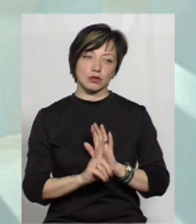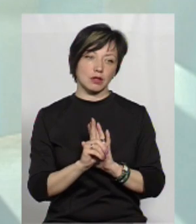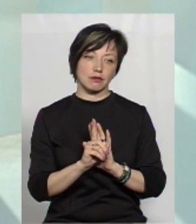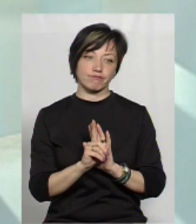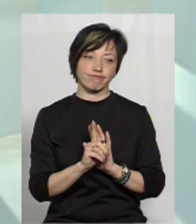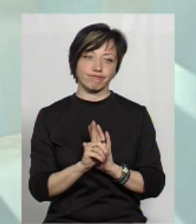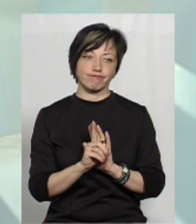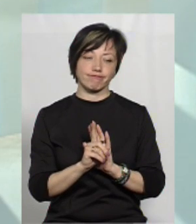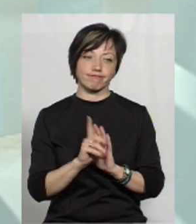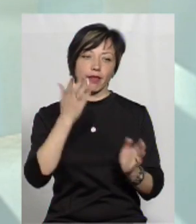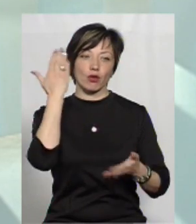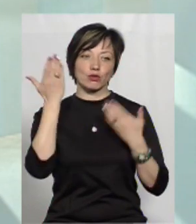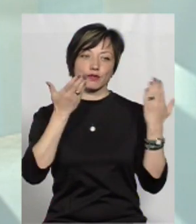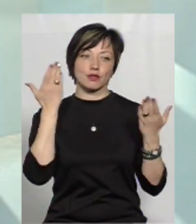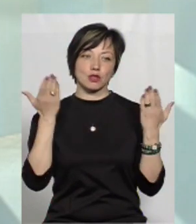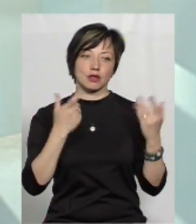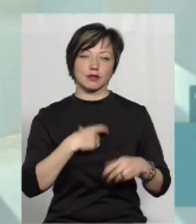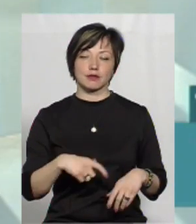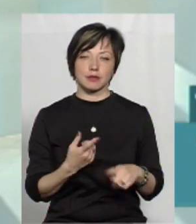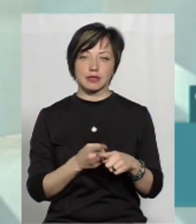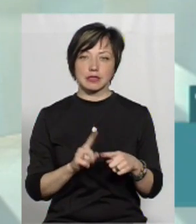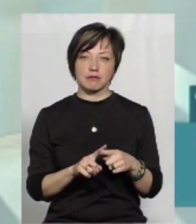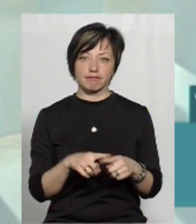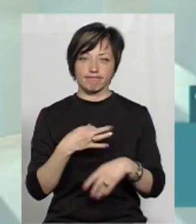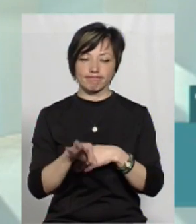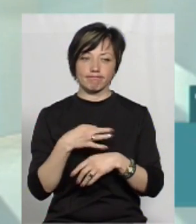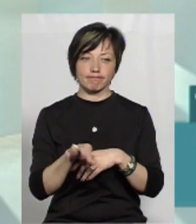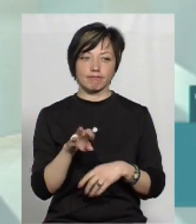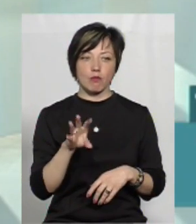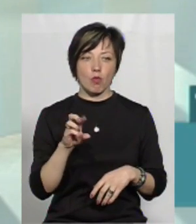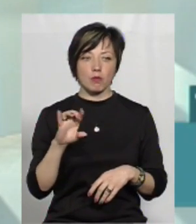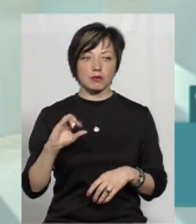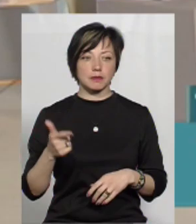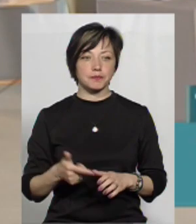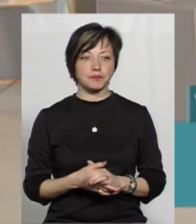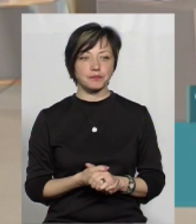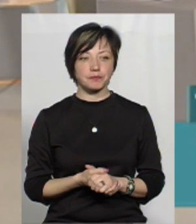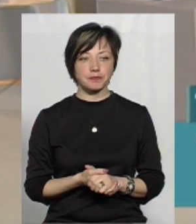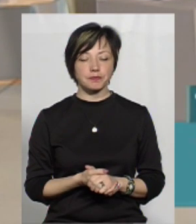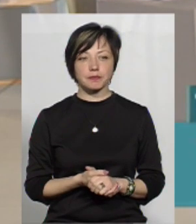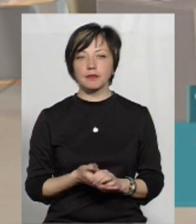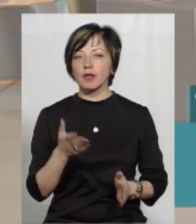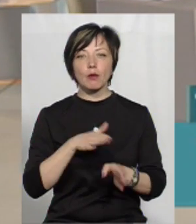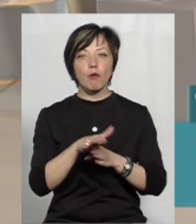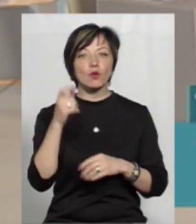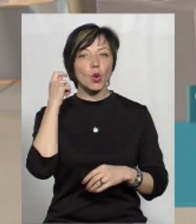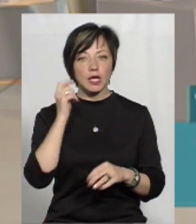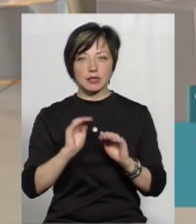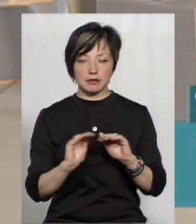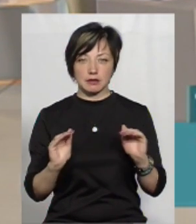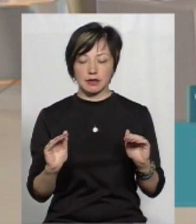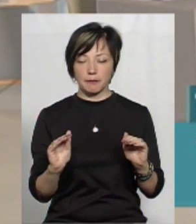починає розважатися цим мобінгом. Якщо говорити про неповнолітніх,